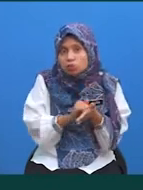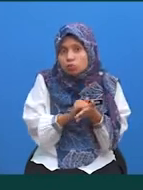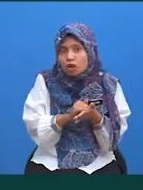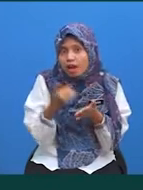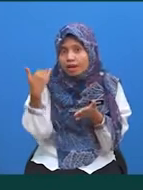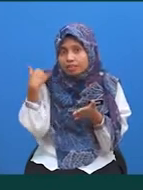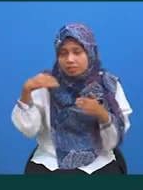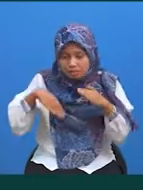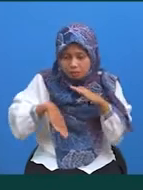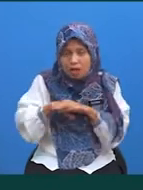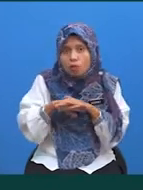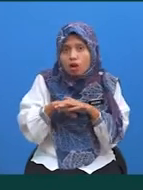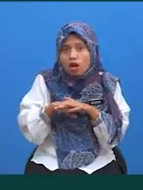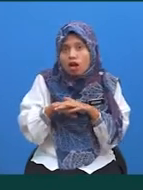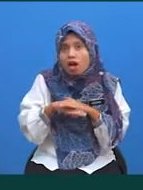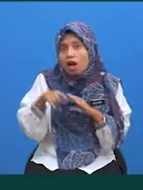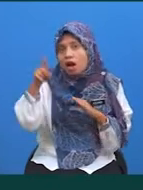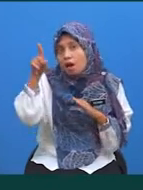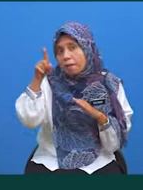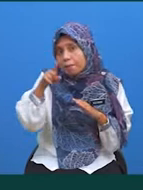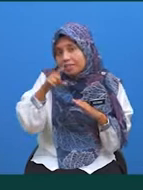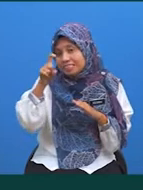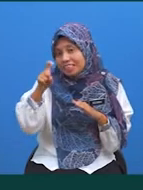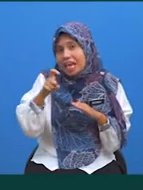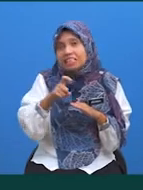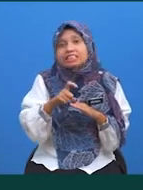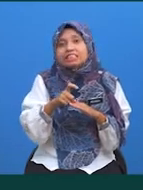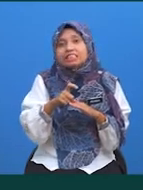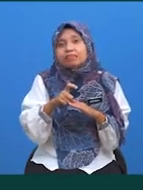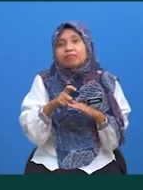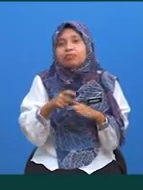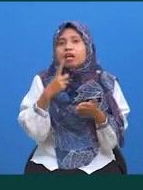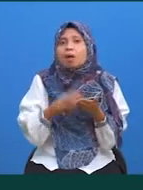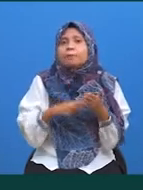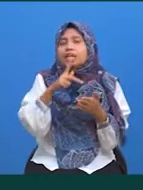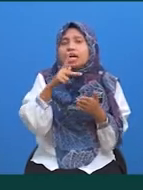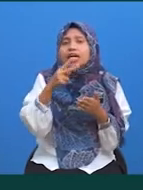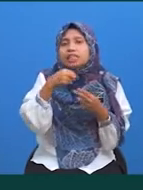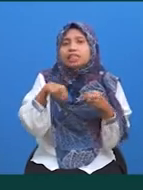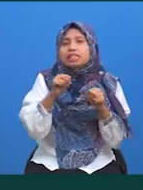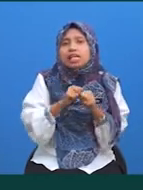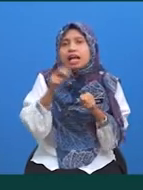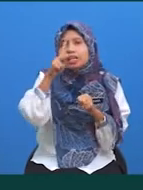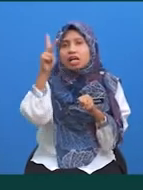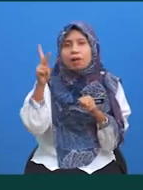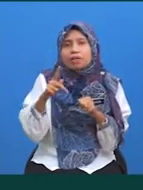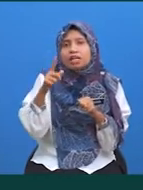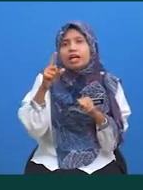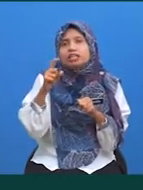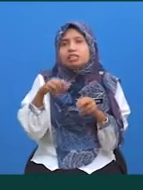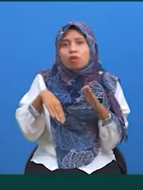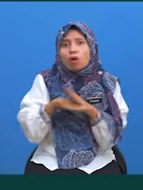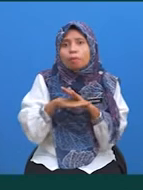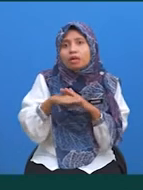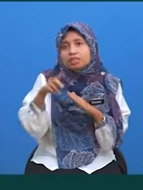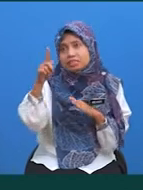berada di bawah Paksi X Tahukah murid-murid, apakah nilai kamiran di bawah Paksi X?